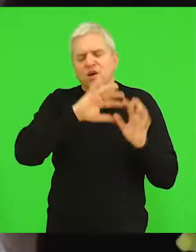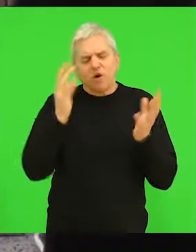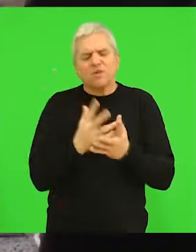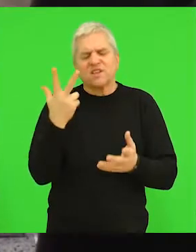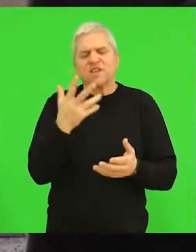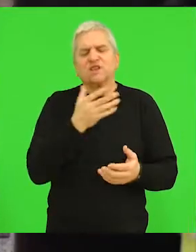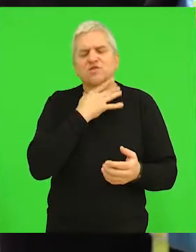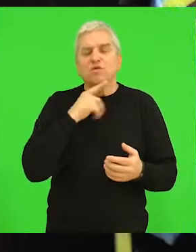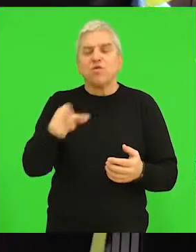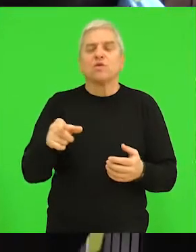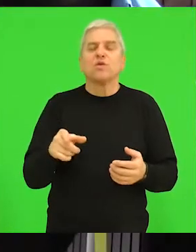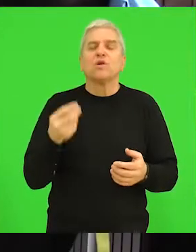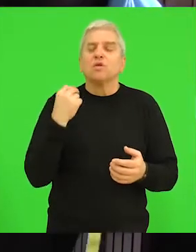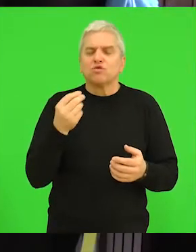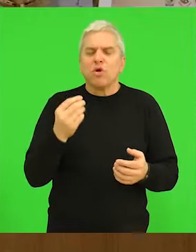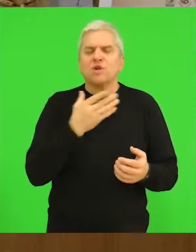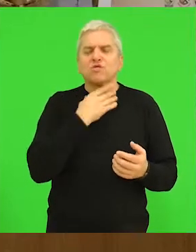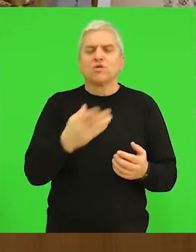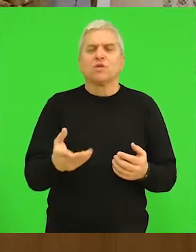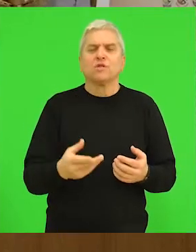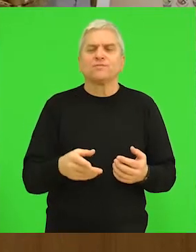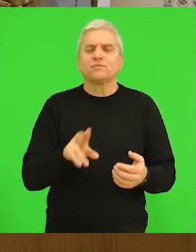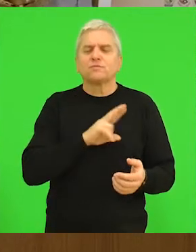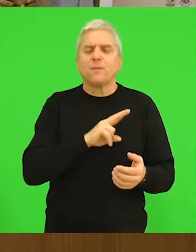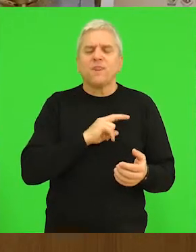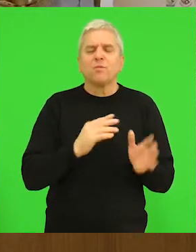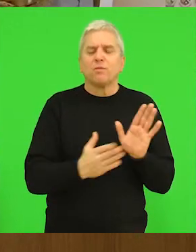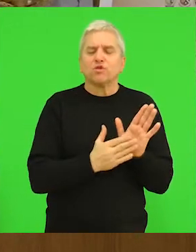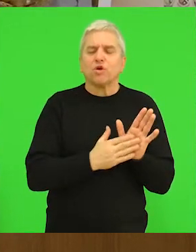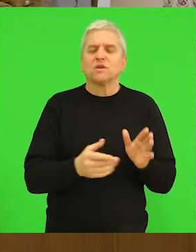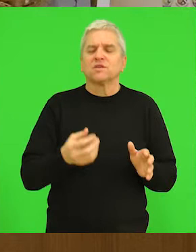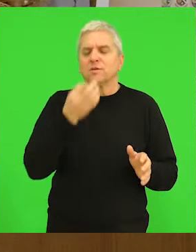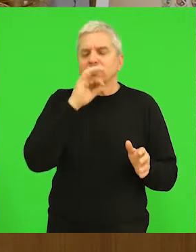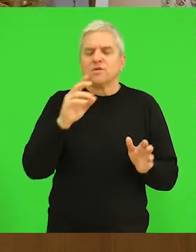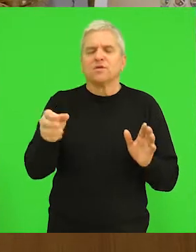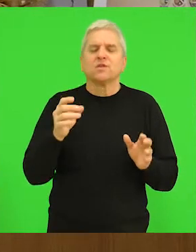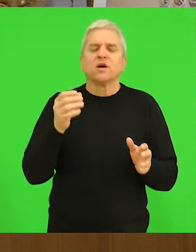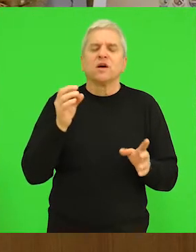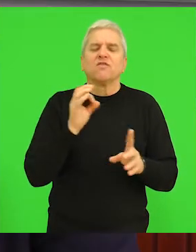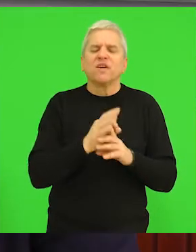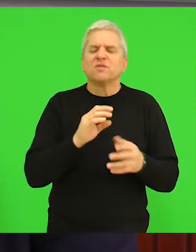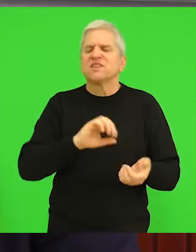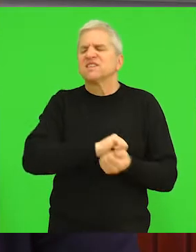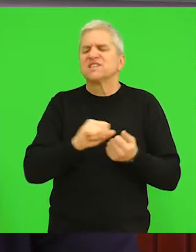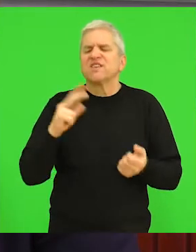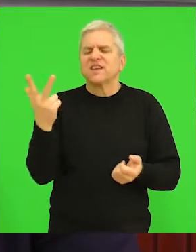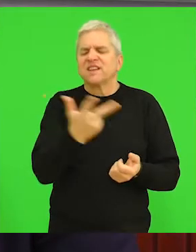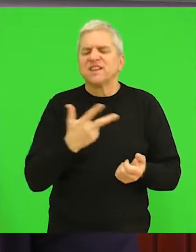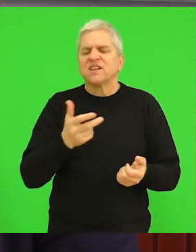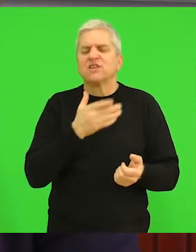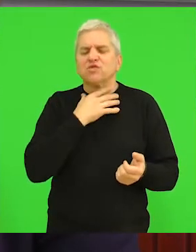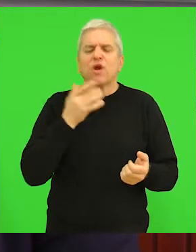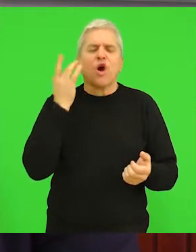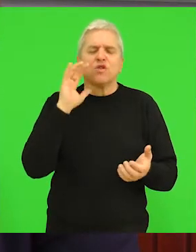bečejske, da su to dobre škole. Znači, mi za to imamo i dokaze. Mi smo na eksternim vrednovanjima. Sve tri škole su